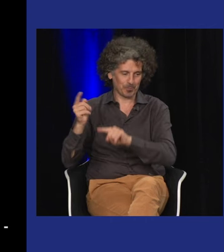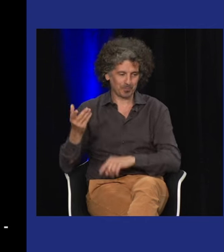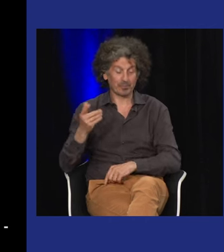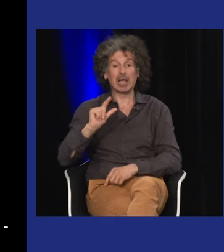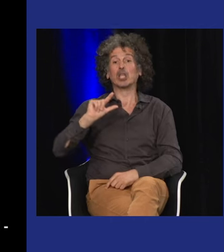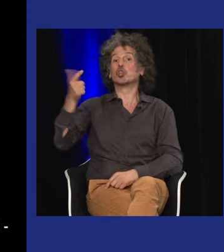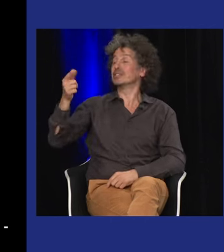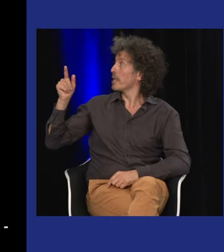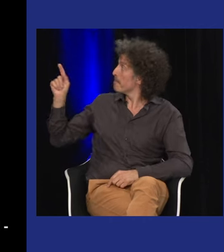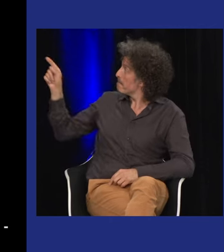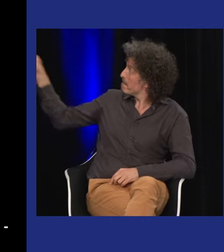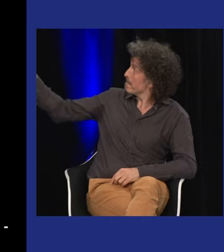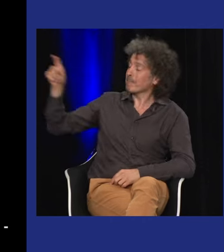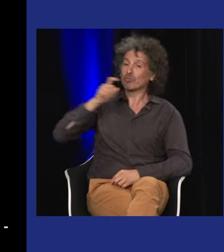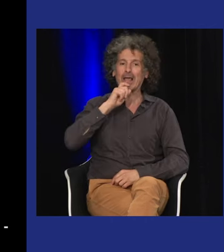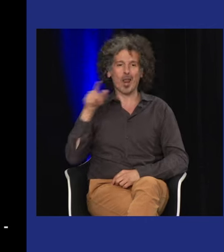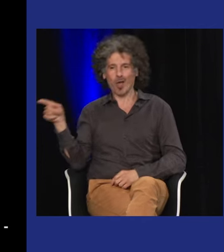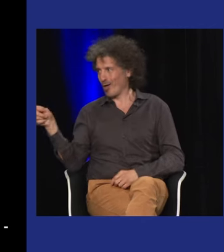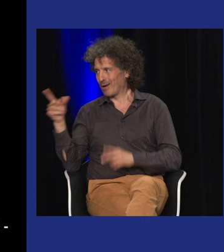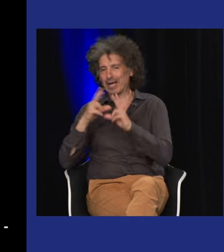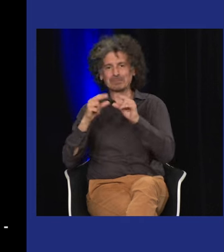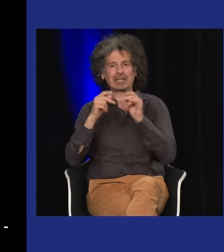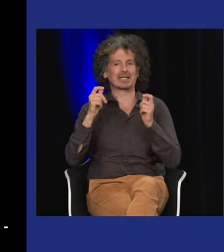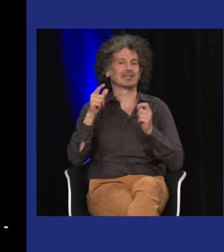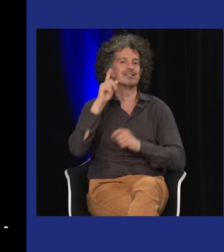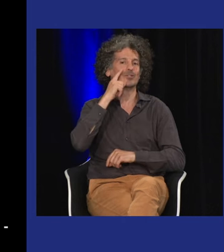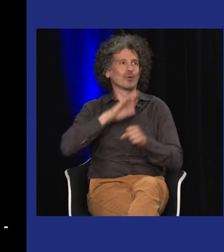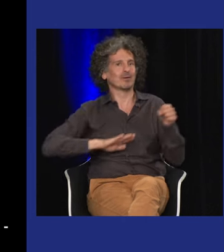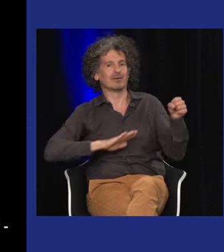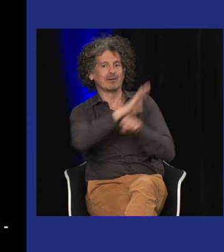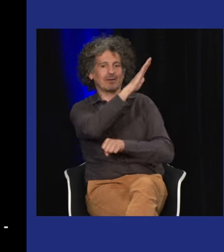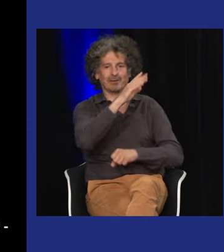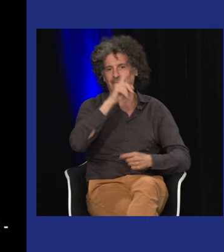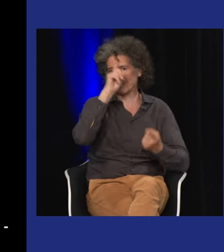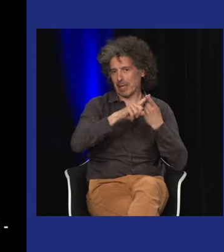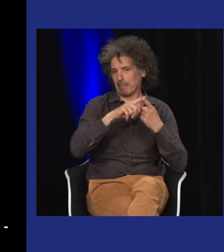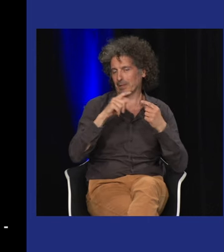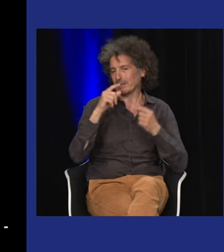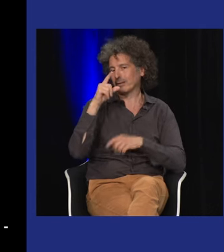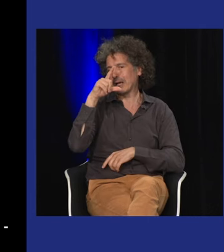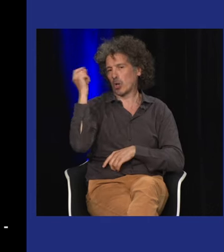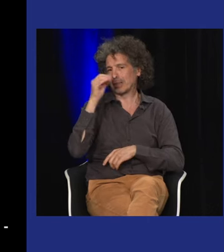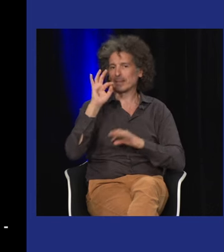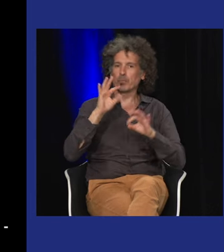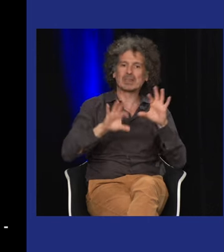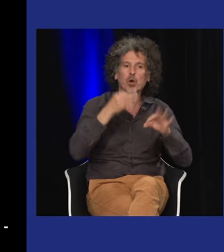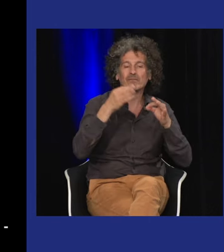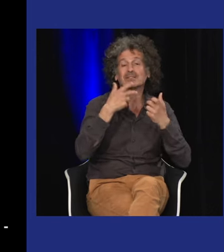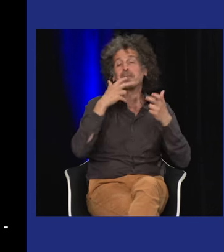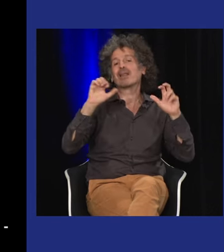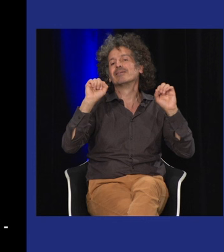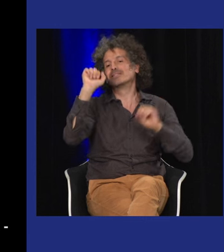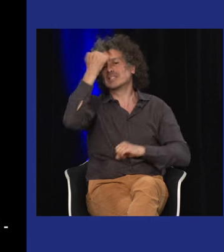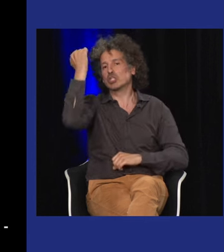Alfredo avant qu'il ne reparte aux Etats-Unis et le deuxième c'est ce que disait Juliette tout à l'heure c'est quand il a fait son déplacement aux Etats-Unis